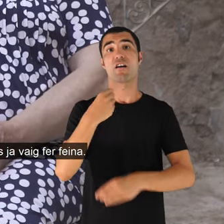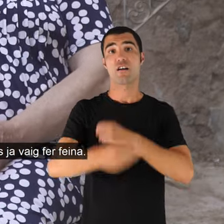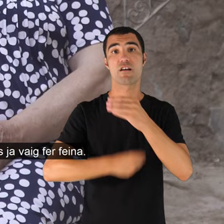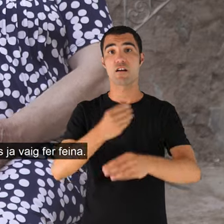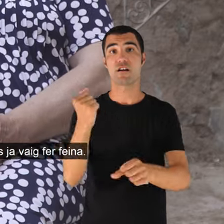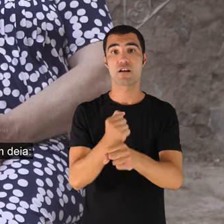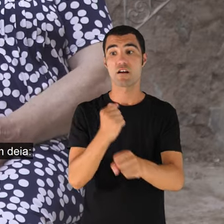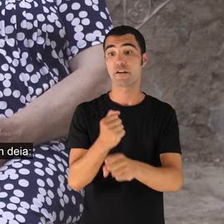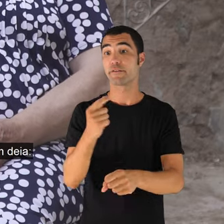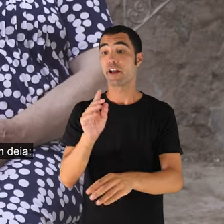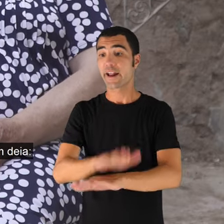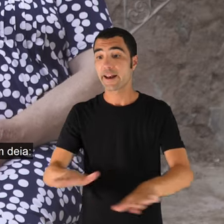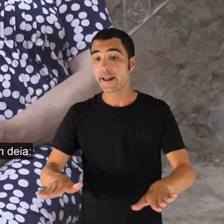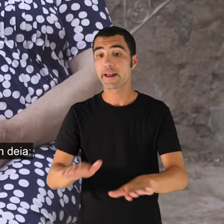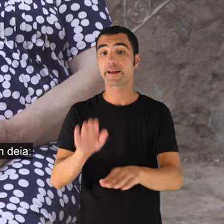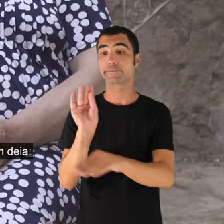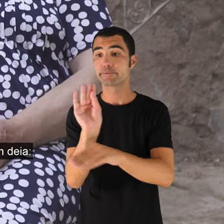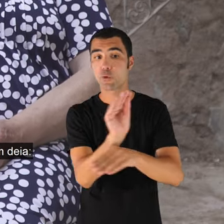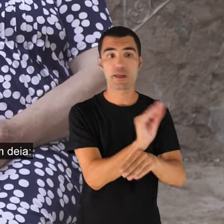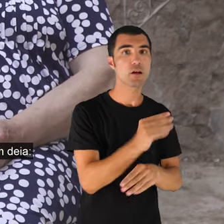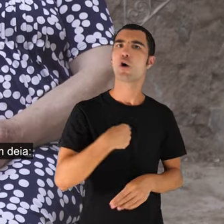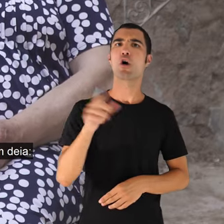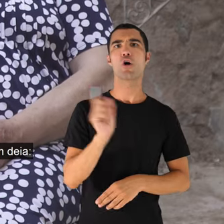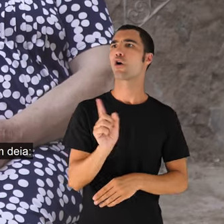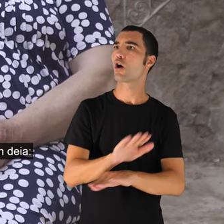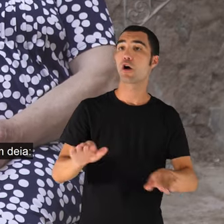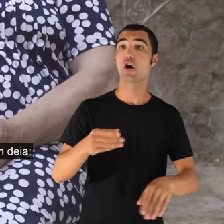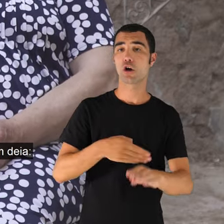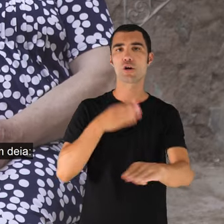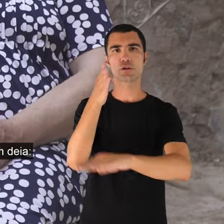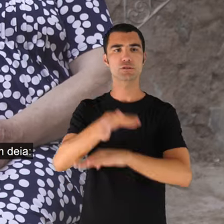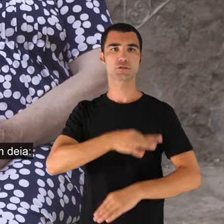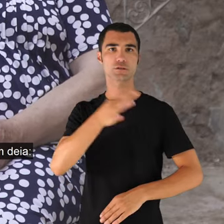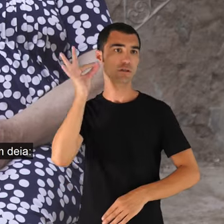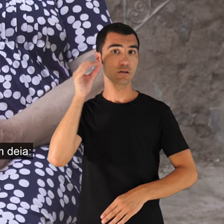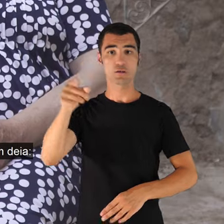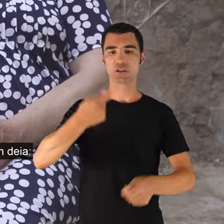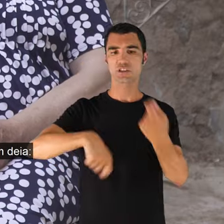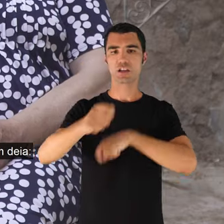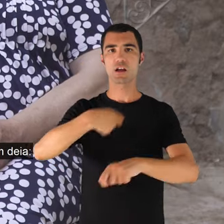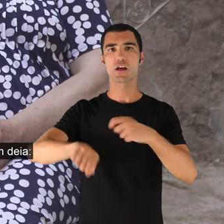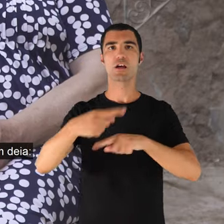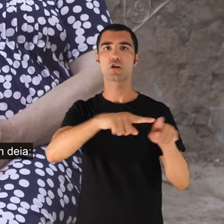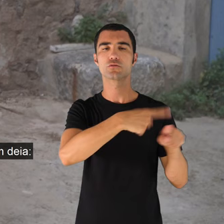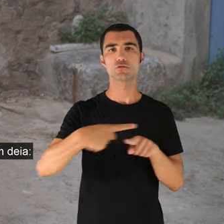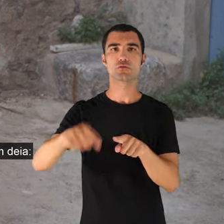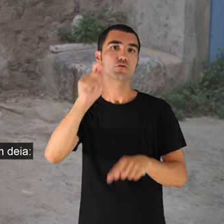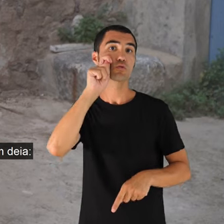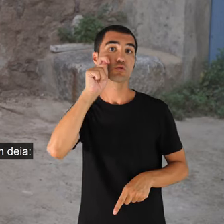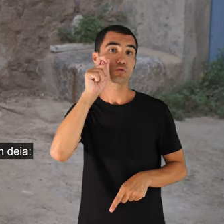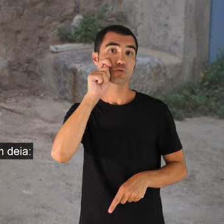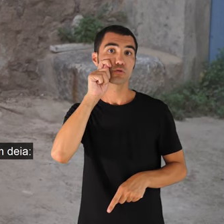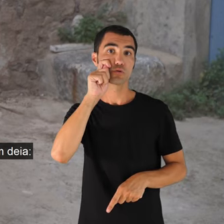A guardar ninets... No. Jo no guardava ninets, però anava a una senyora que tenia una tenda de souvenirs i me deia,